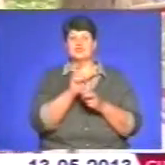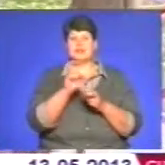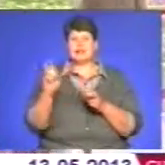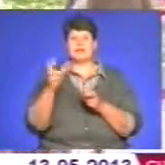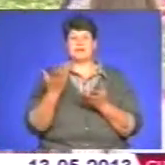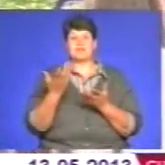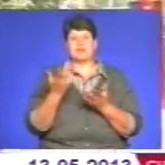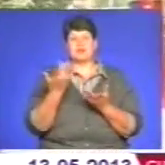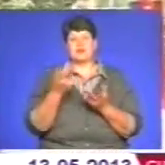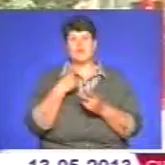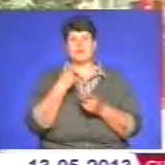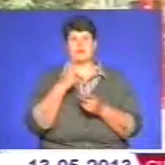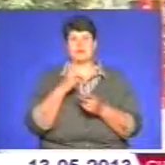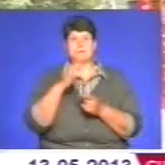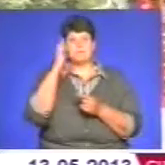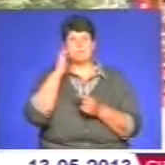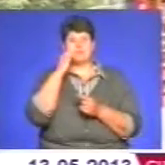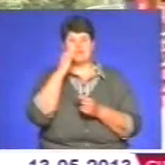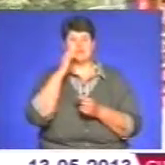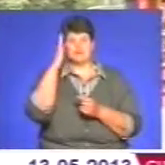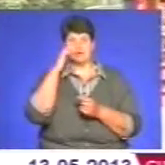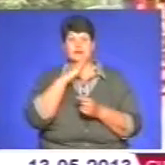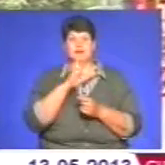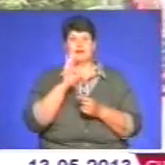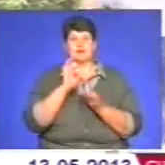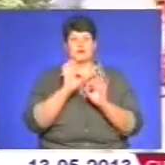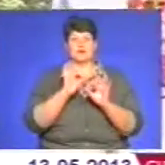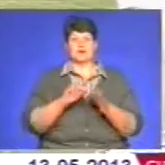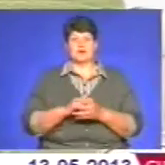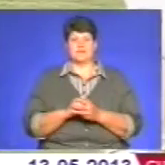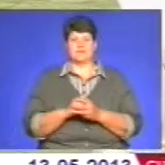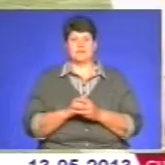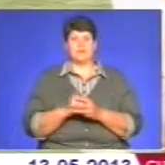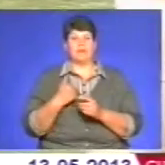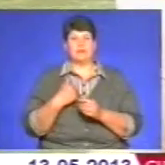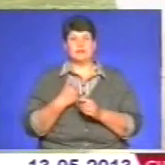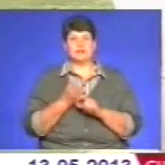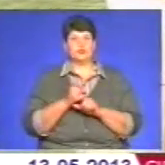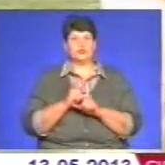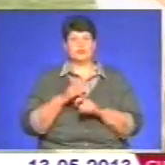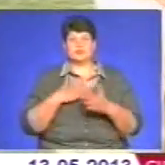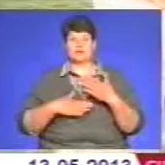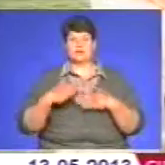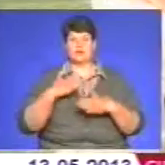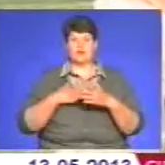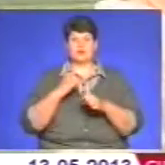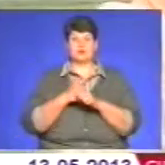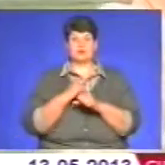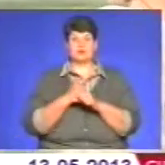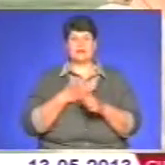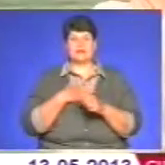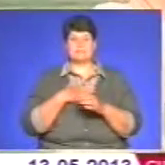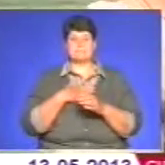глибочани не говірки. Батьки, бабусі, дідусі за них розповідають. Ми дуже доволі, що зробили нам